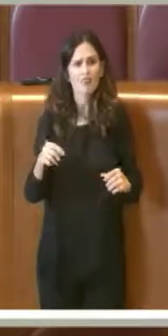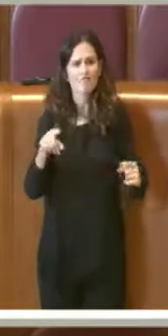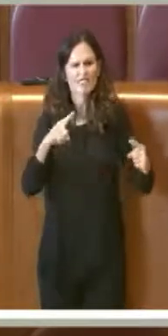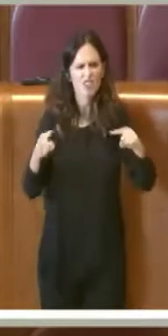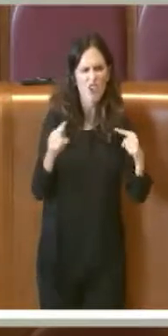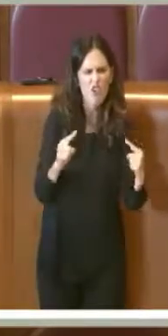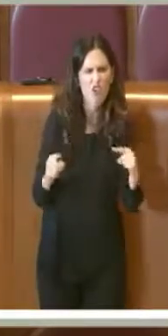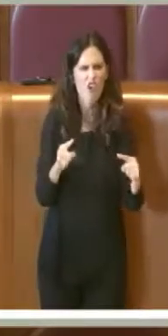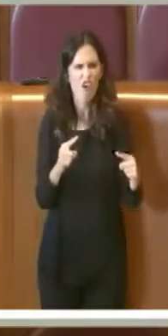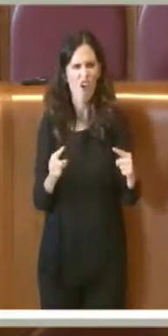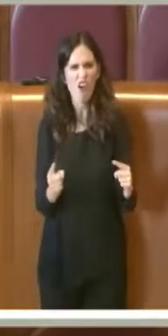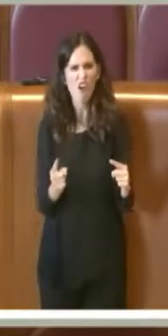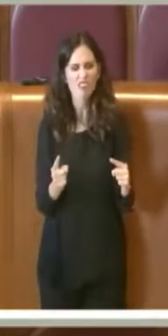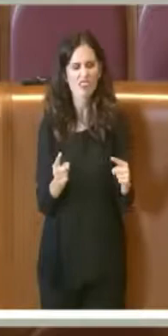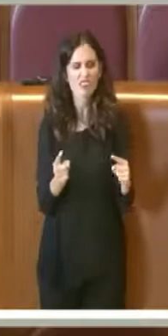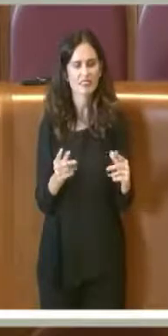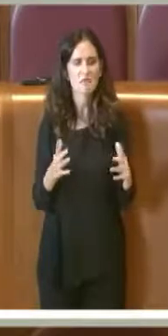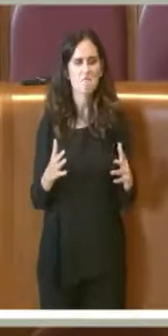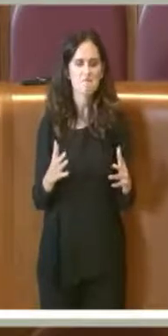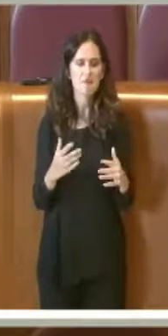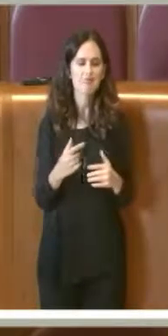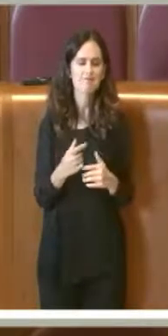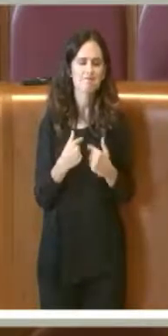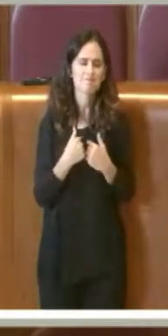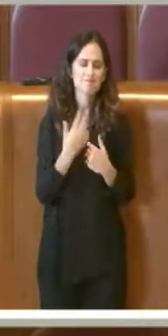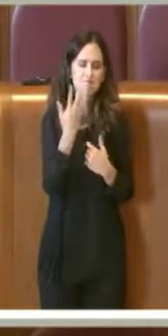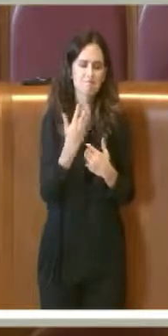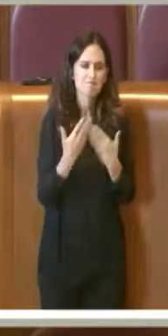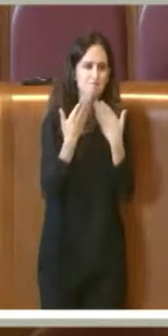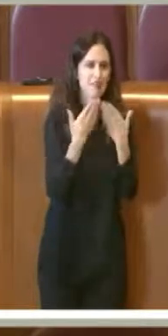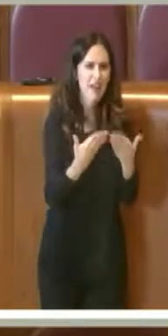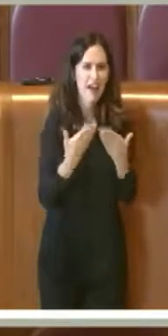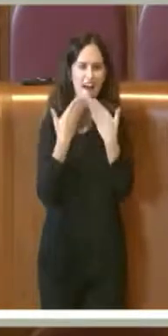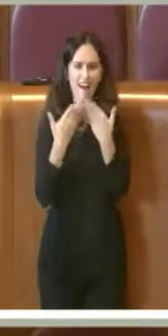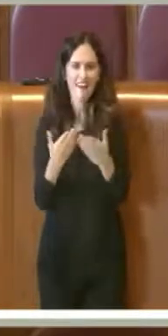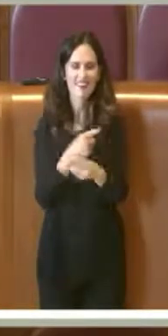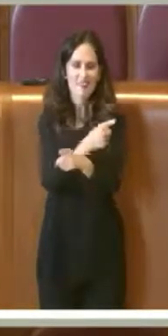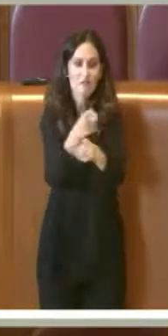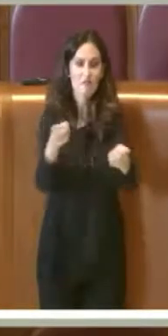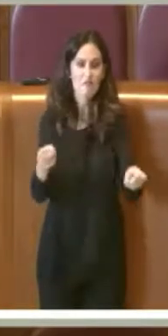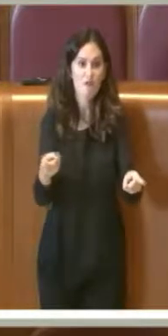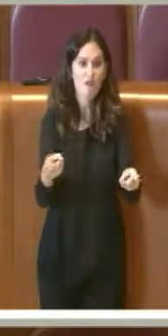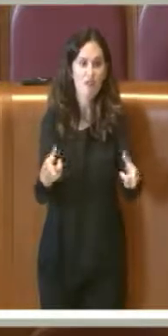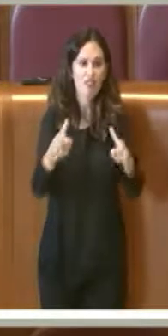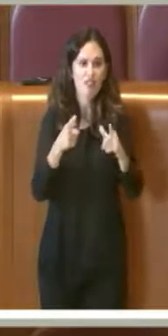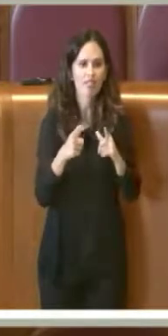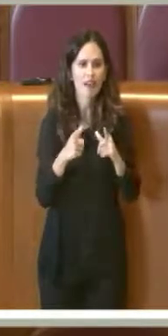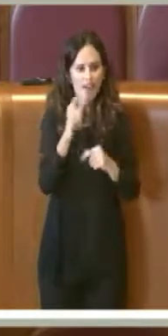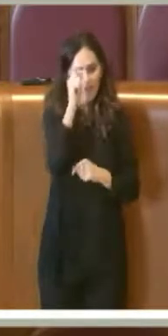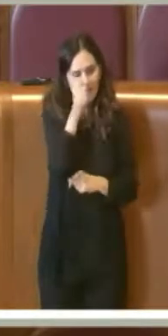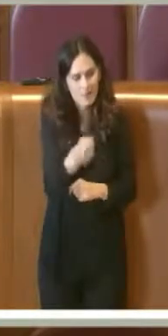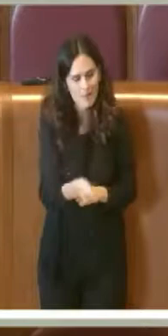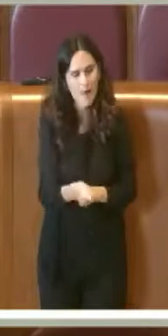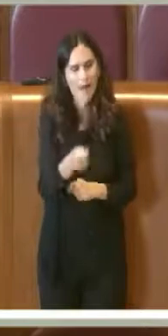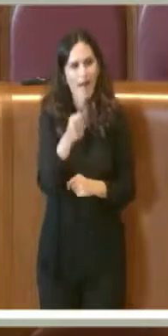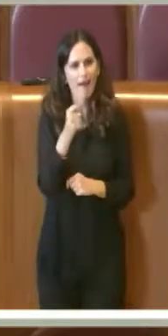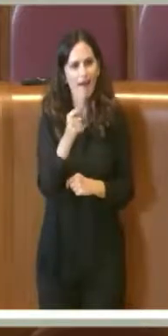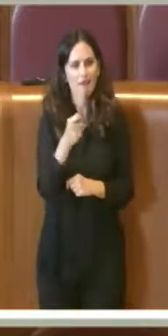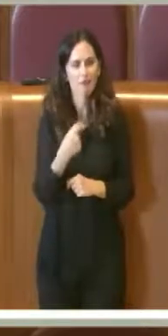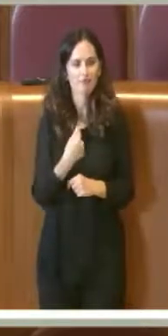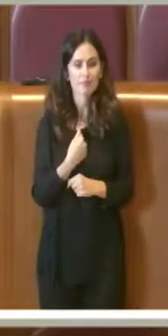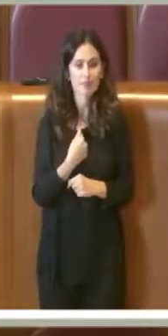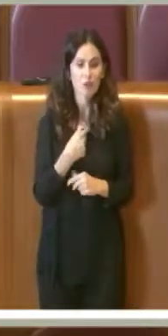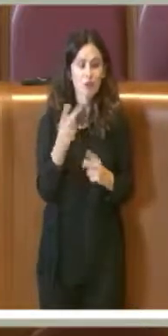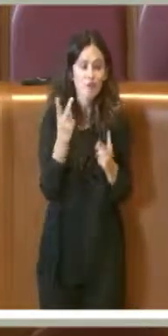ci tengo a ringraziarvi tutti, anche per il rispetto che avete avuto nei miei confronti anche quando ero nuova